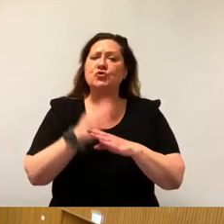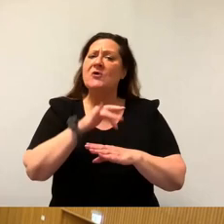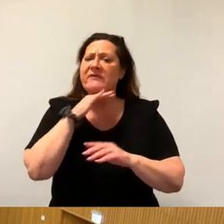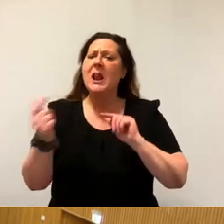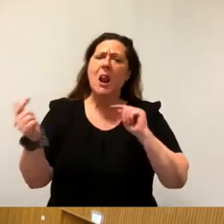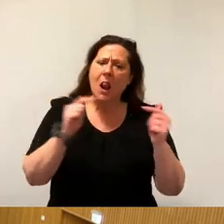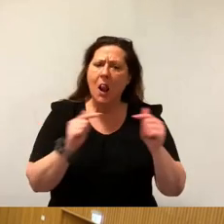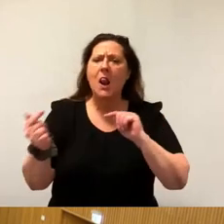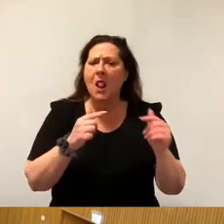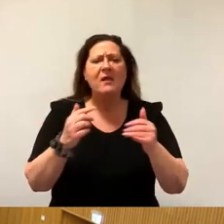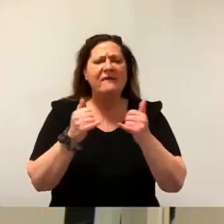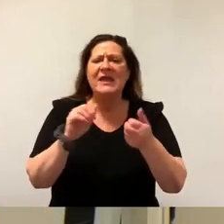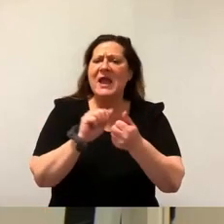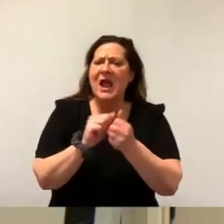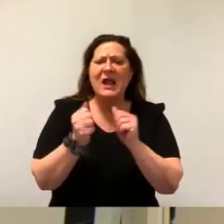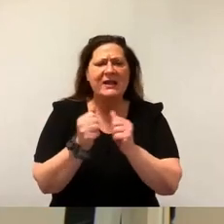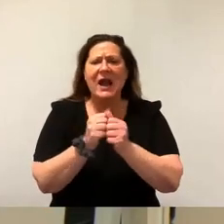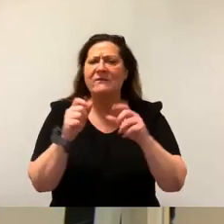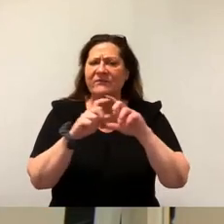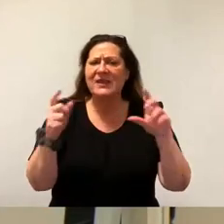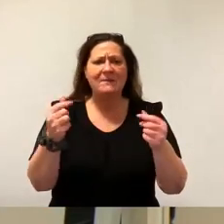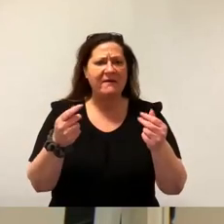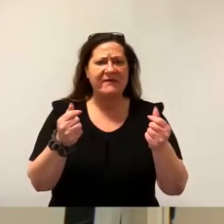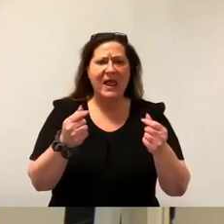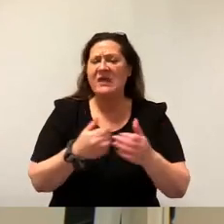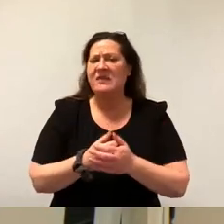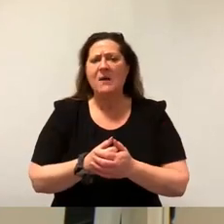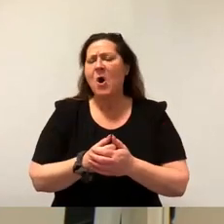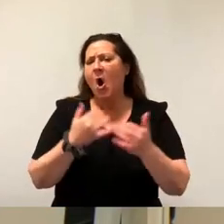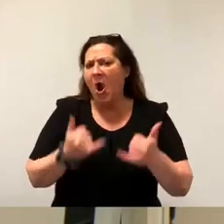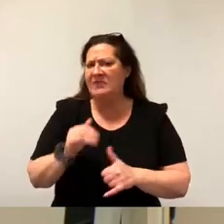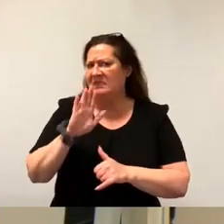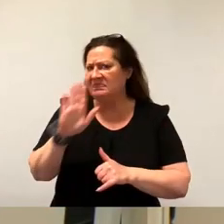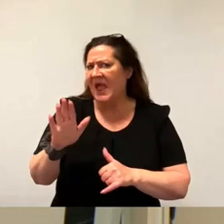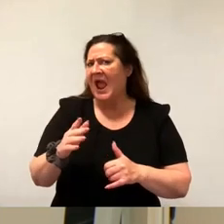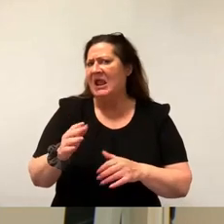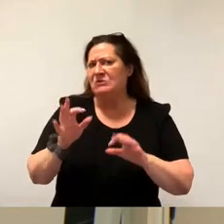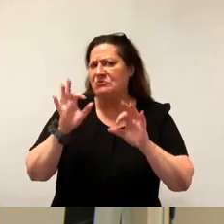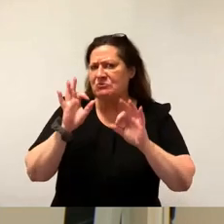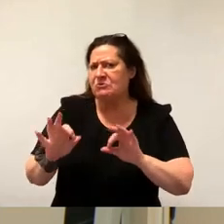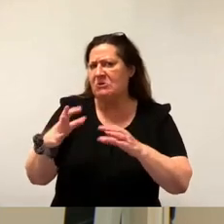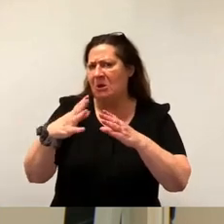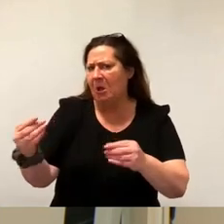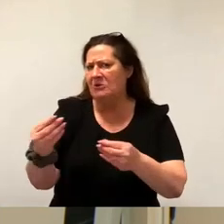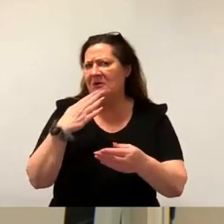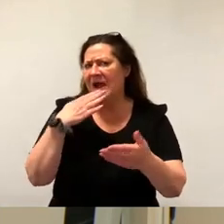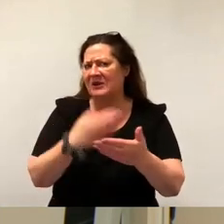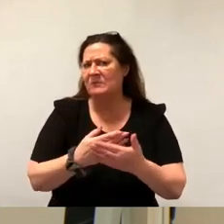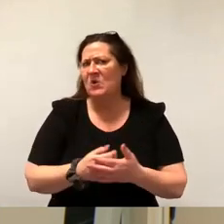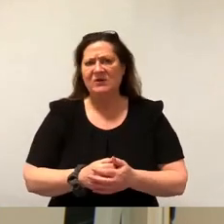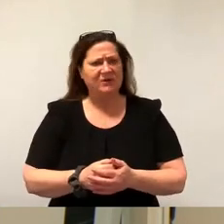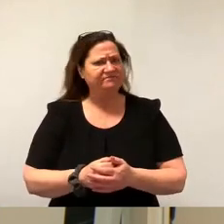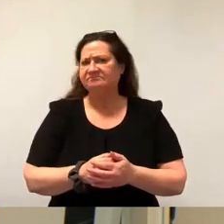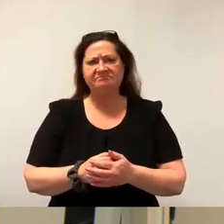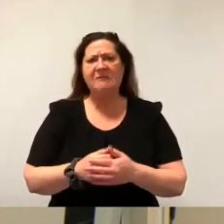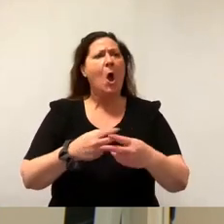Aber das war heute nicht so dein großer Tag. Erstes Mal gehst du mit falschen Zahlen in die Öffentlichkeit.